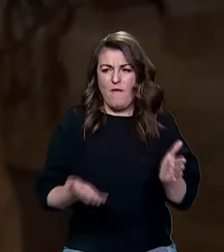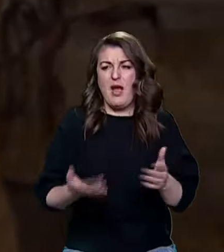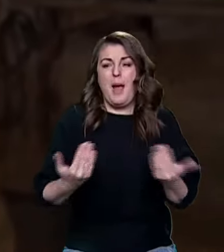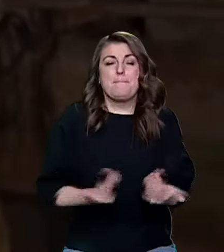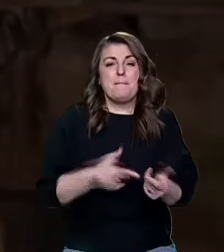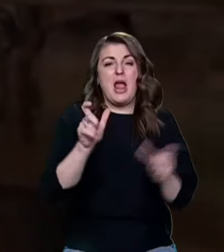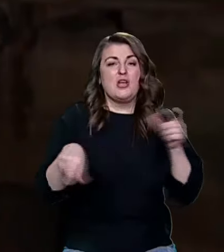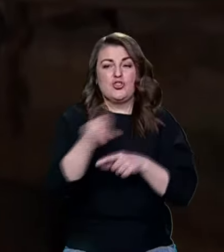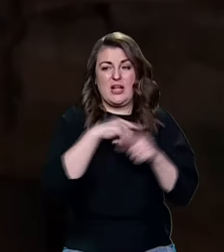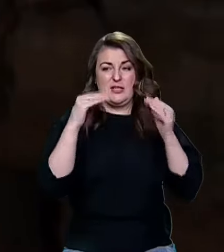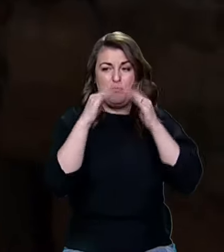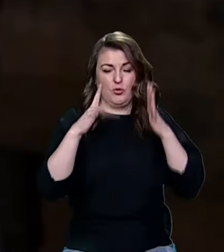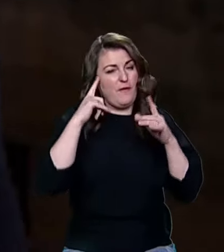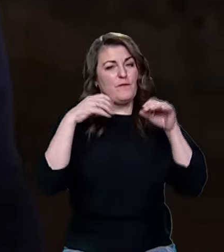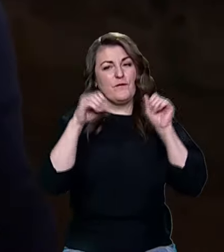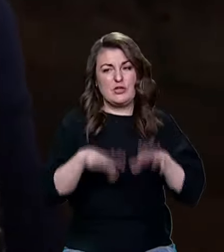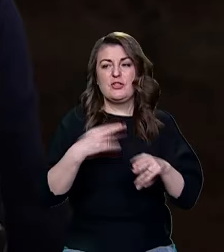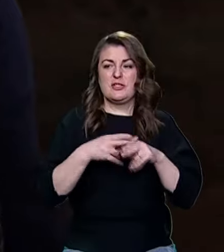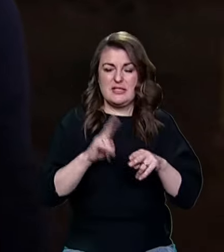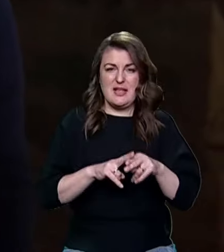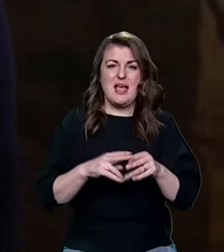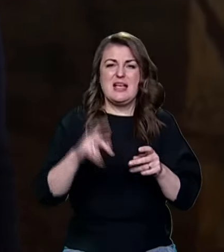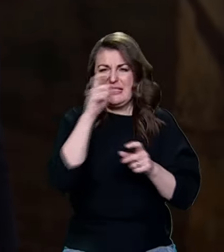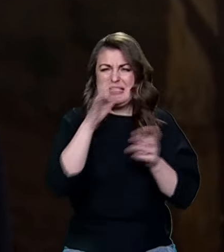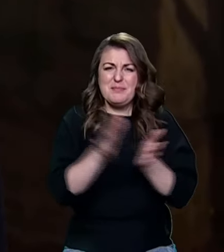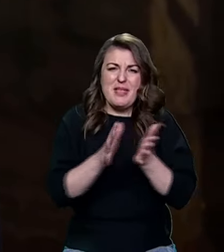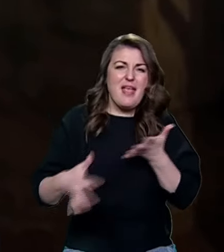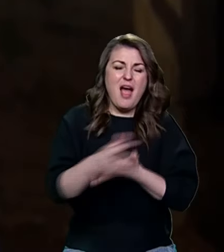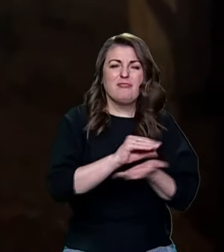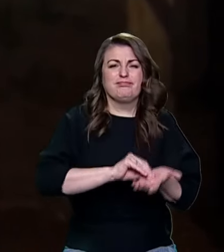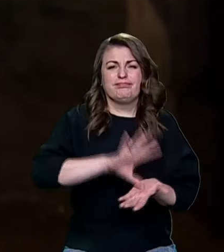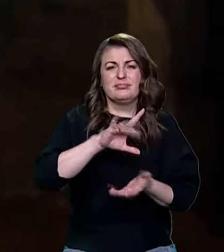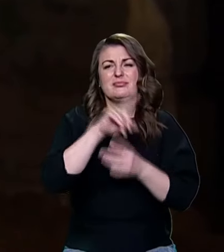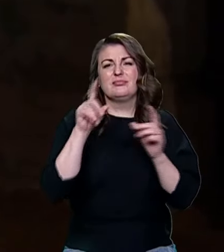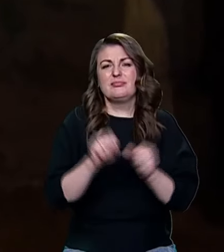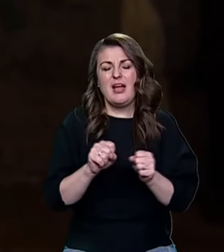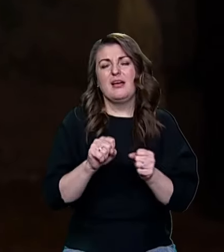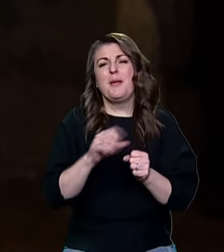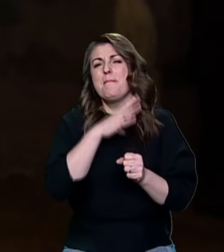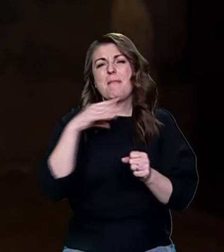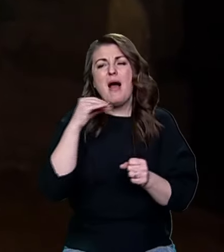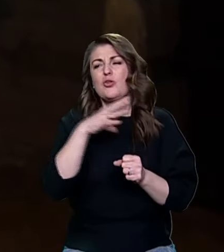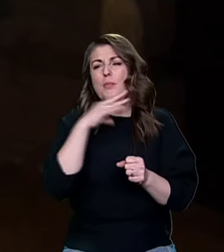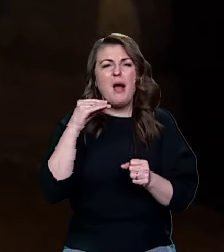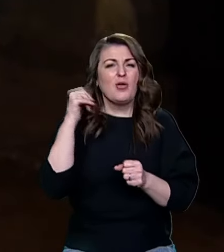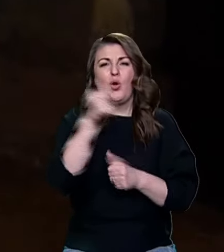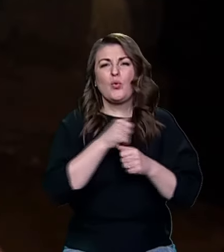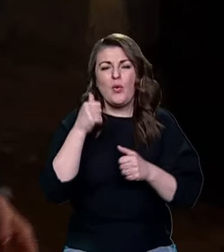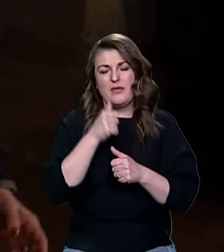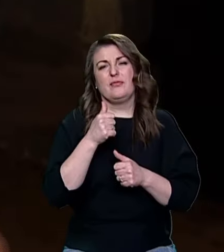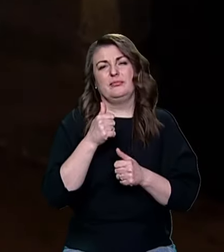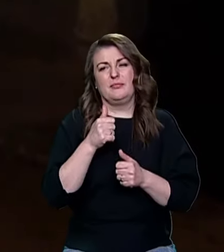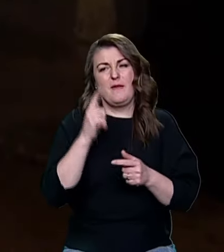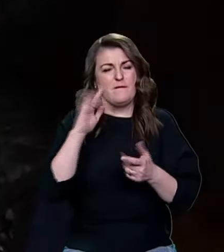Мешканці будинку вирішили це сміття, яке накопічилось за багато-багато років.